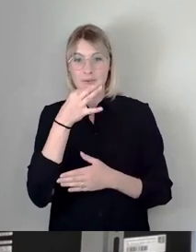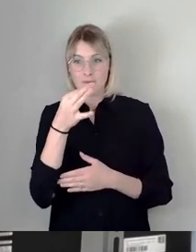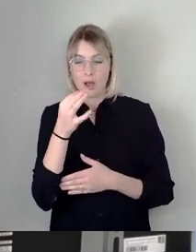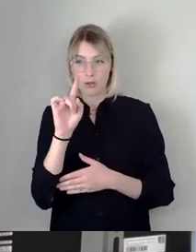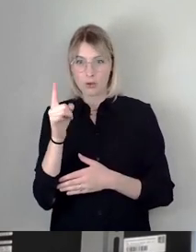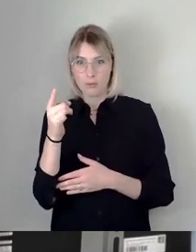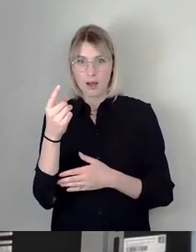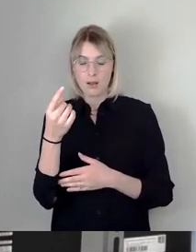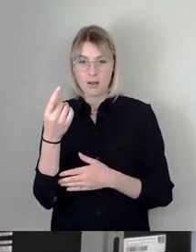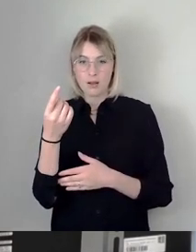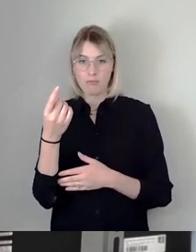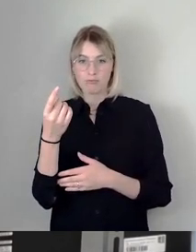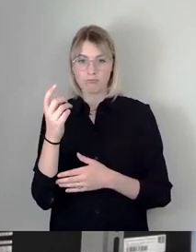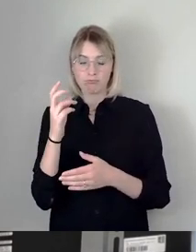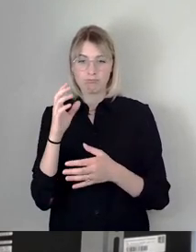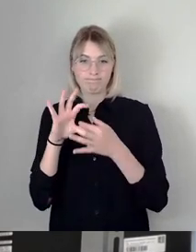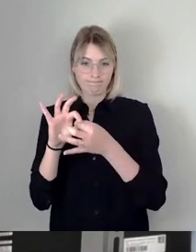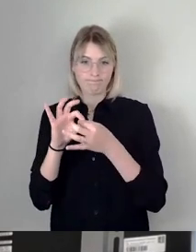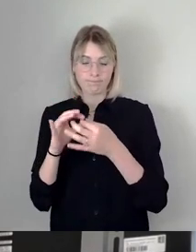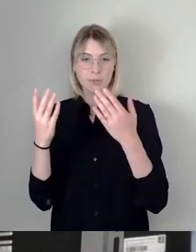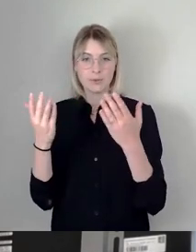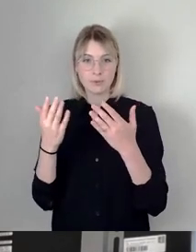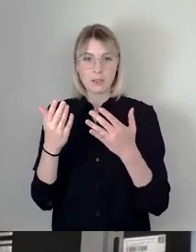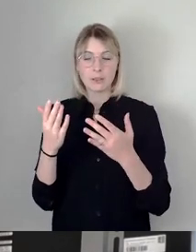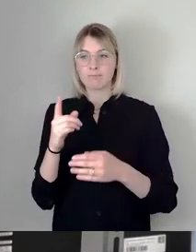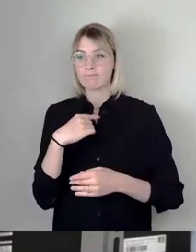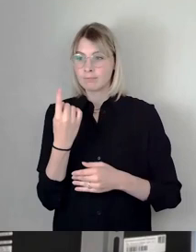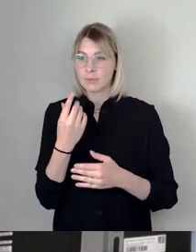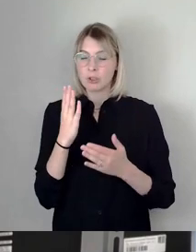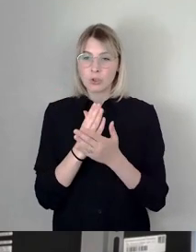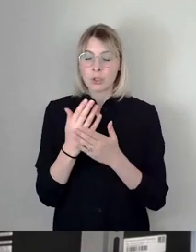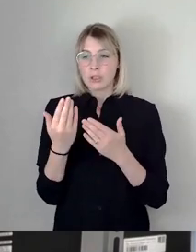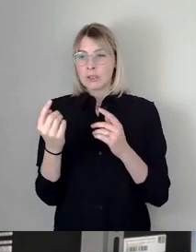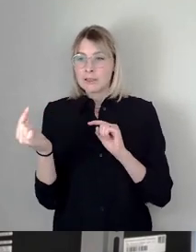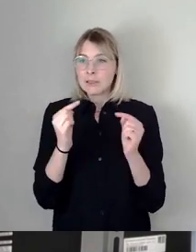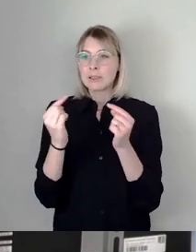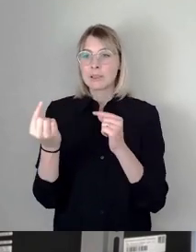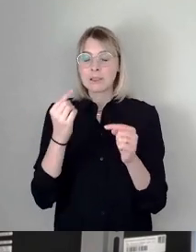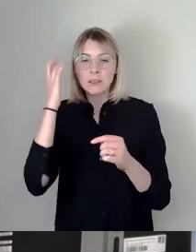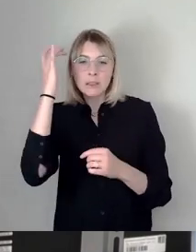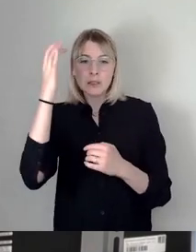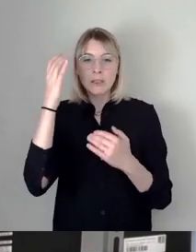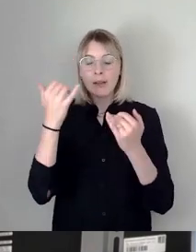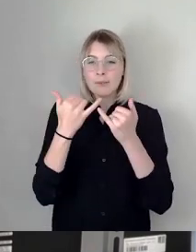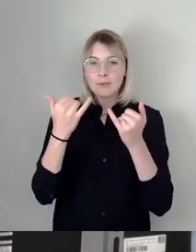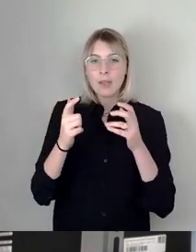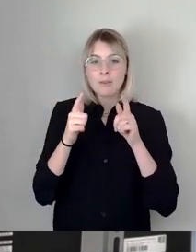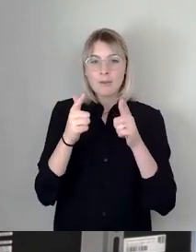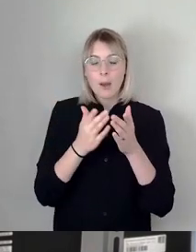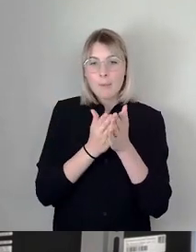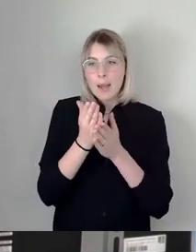haben natürlich in der Klausur hart gerungen und uns miteinander auf dem Fahrplan verständigt.